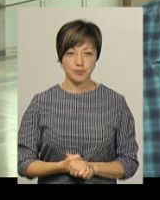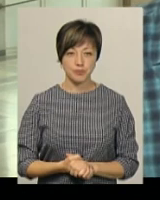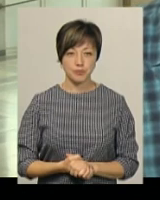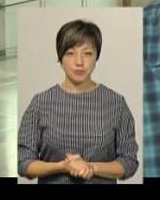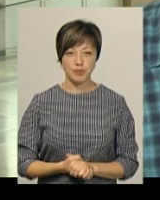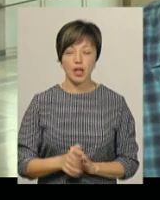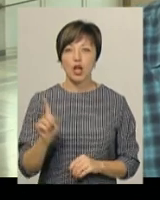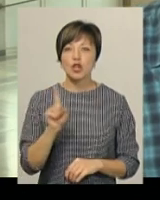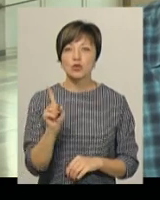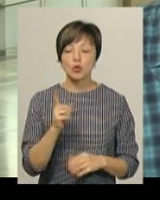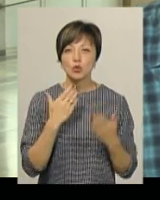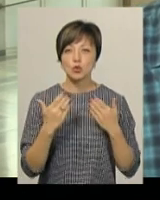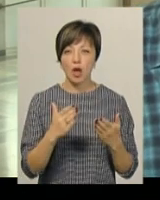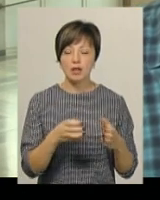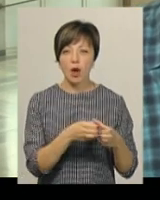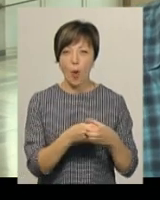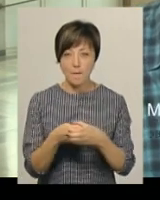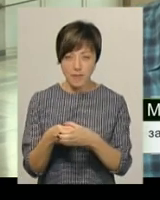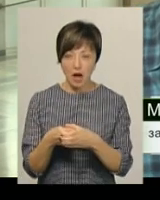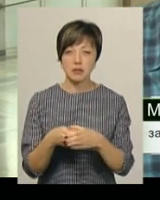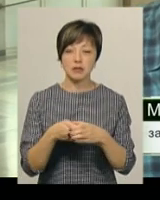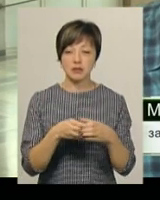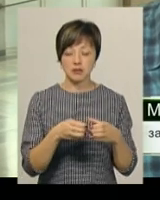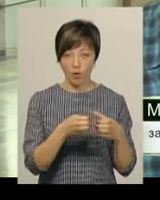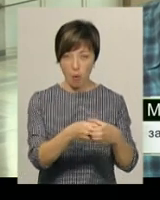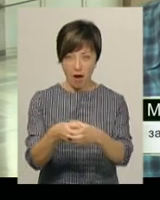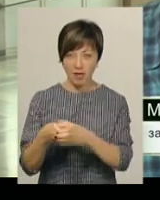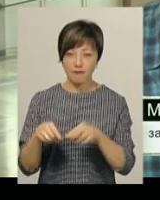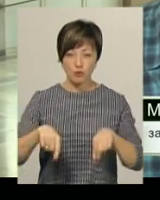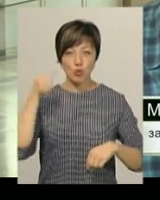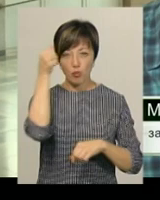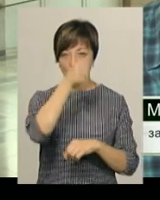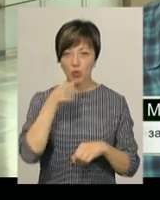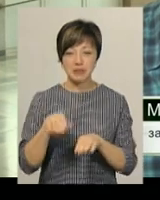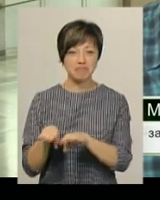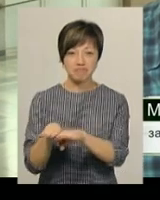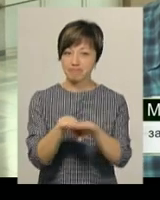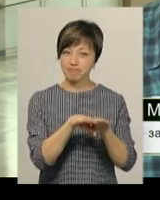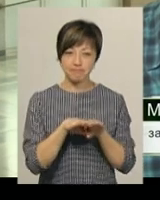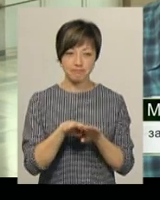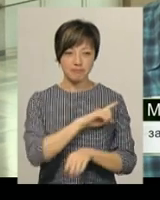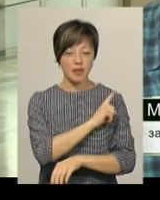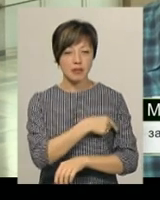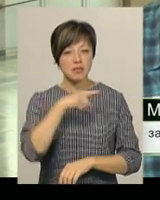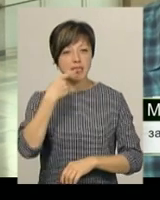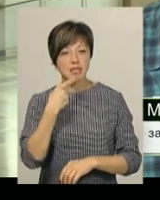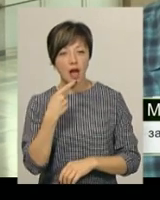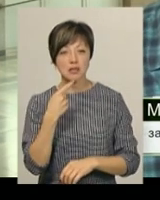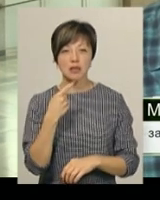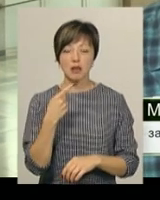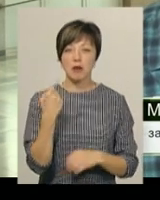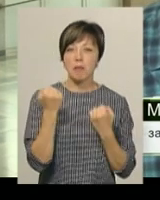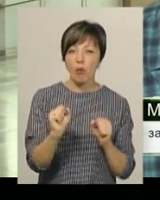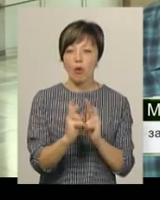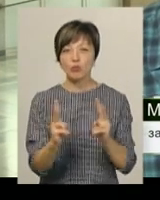Що стосується команд, то якраз в цьому році вони настільки рівні, що прогнозувати той чи інший